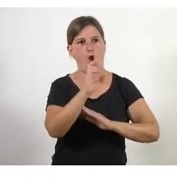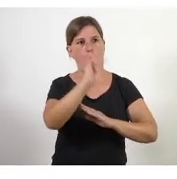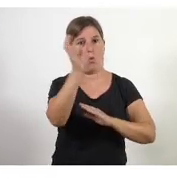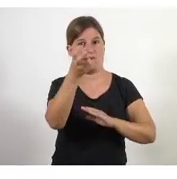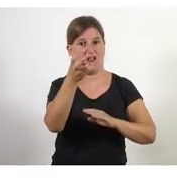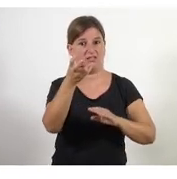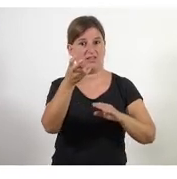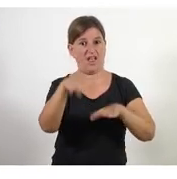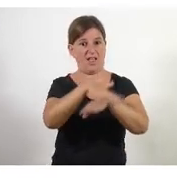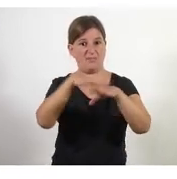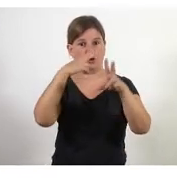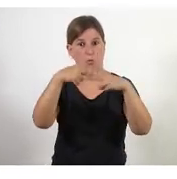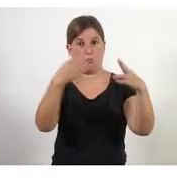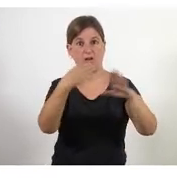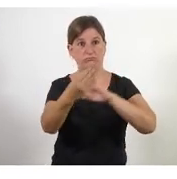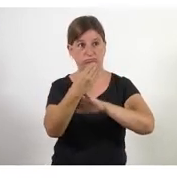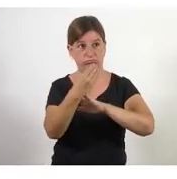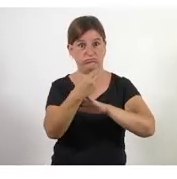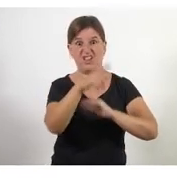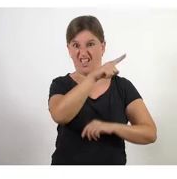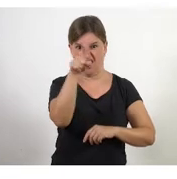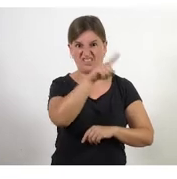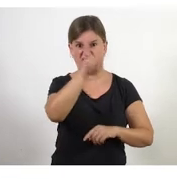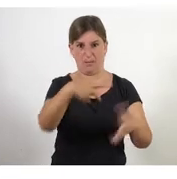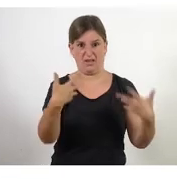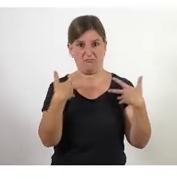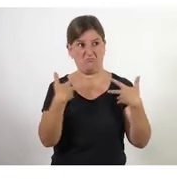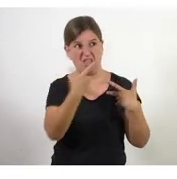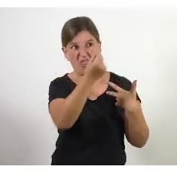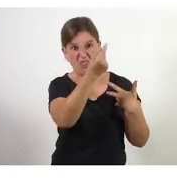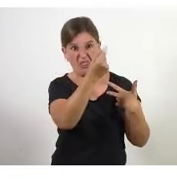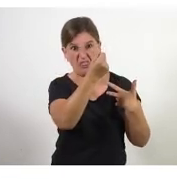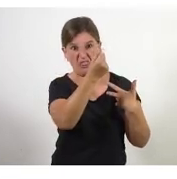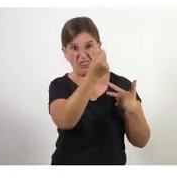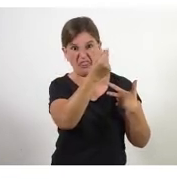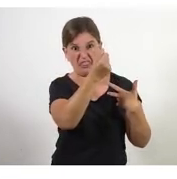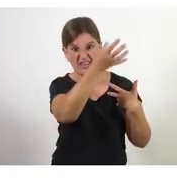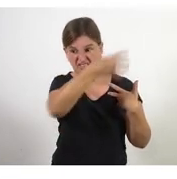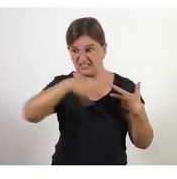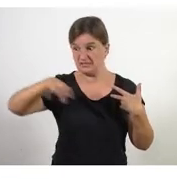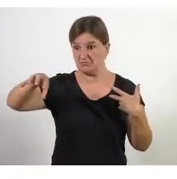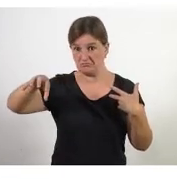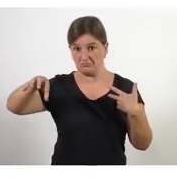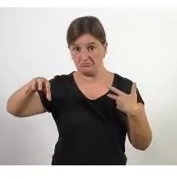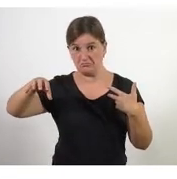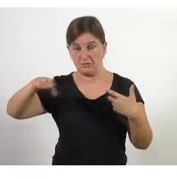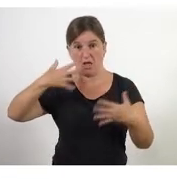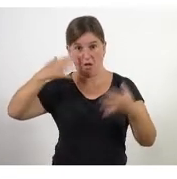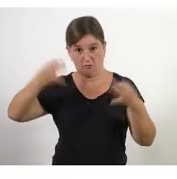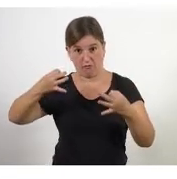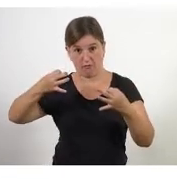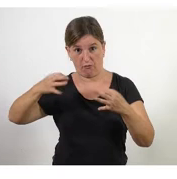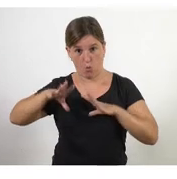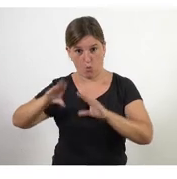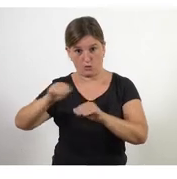pública aquella organització també està patint per saber si els seus calés estan anant allà on més falta fa per